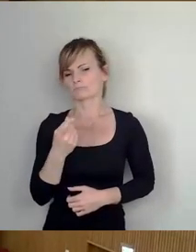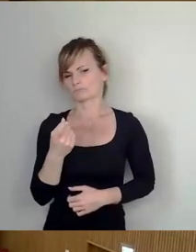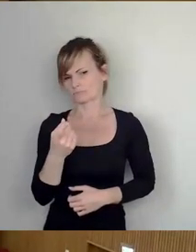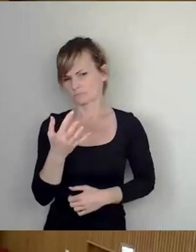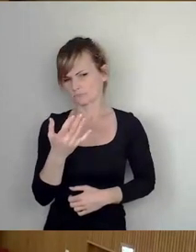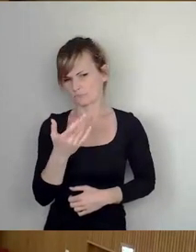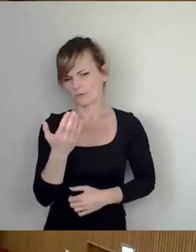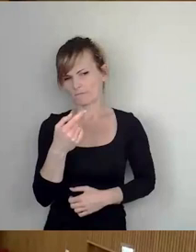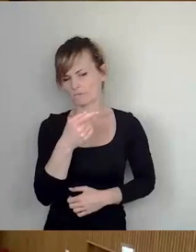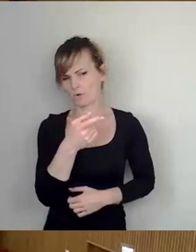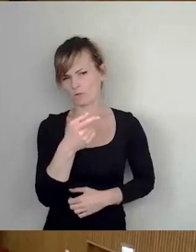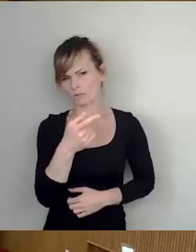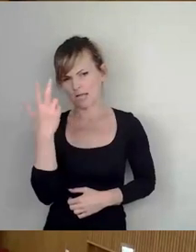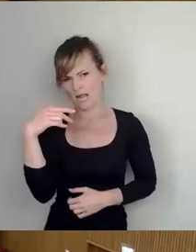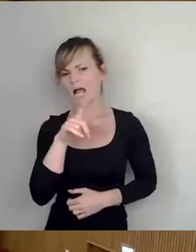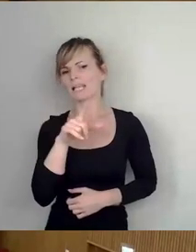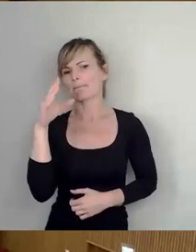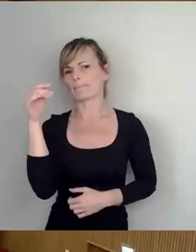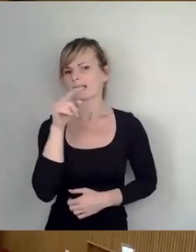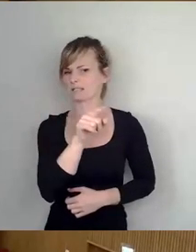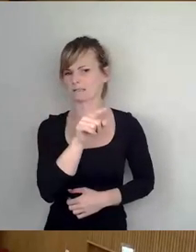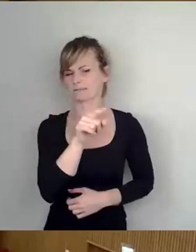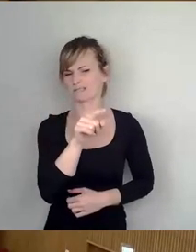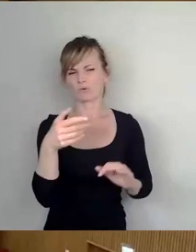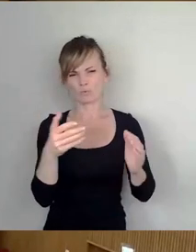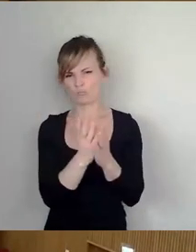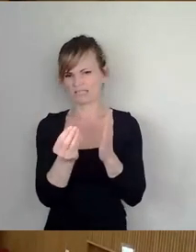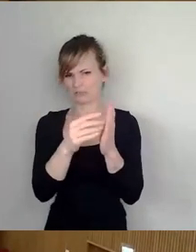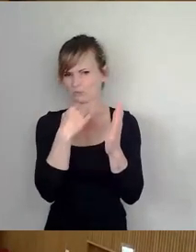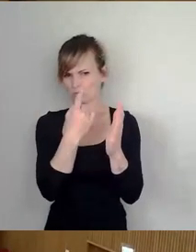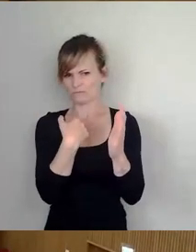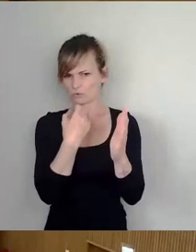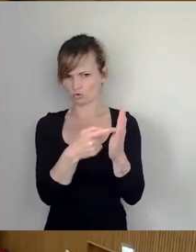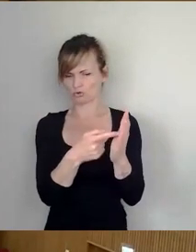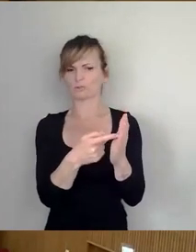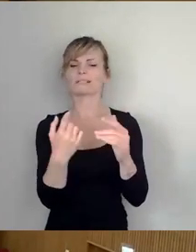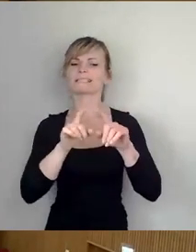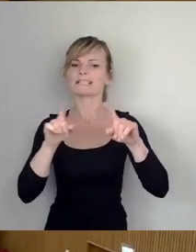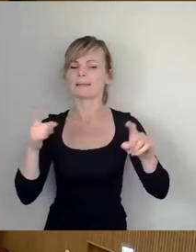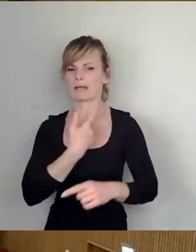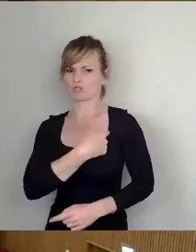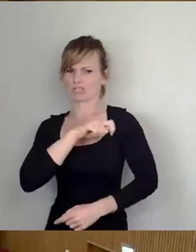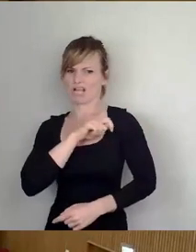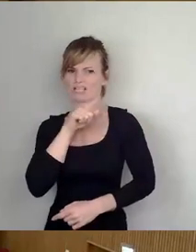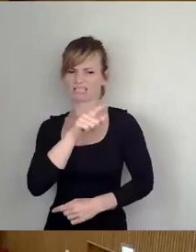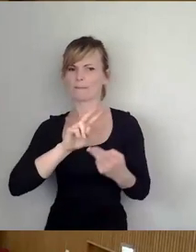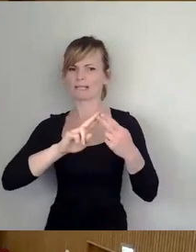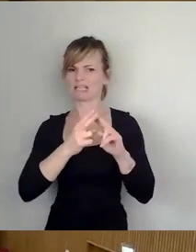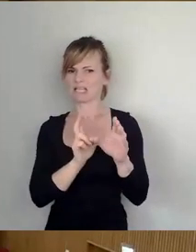Herrn Lippmann kurz was hinzufügen, und zwar zu dem Thema der Stasi-Mitgliedschaft.